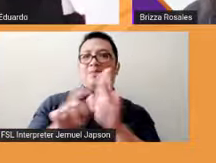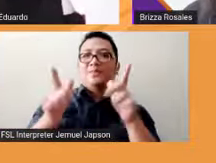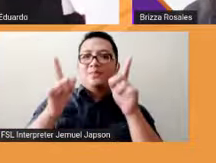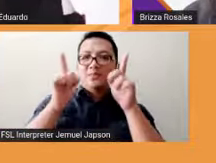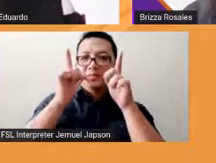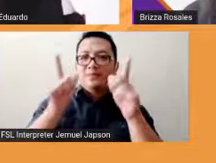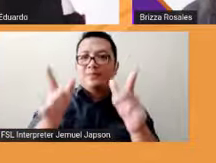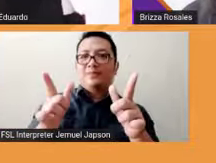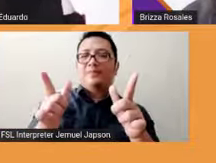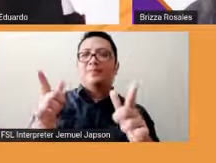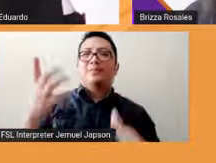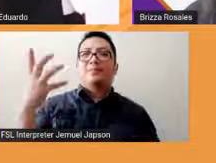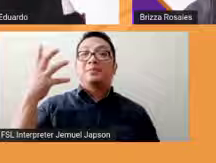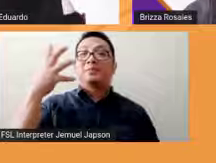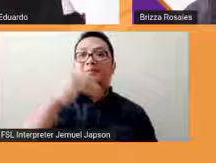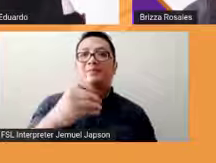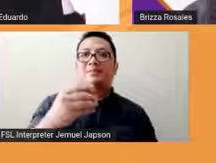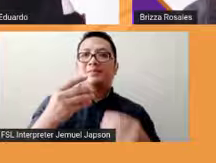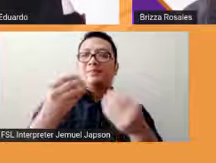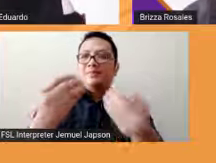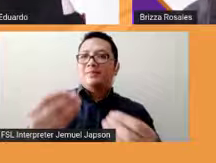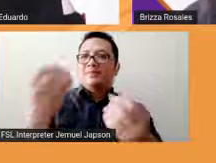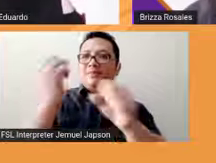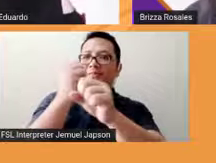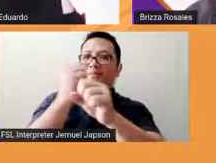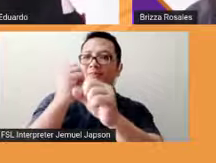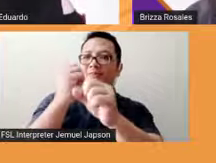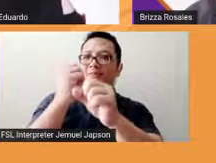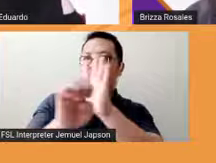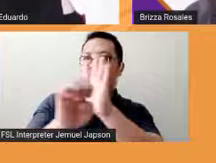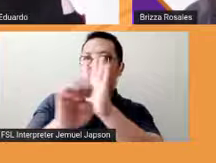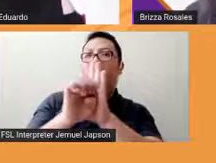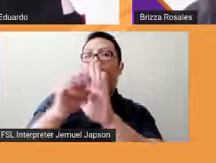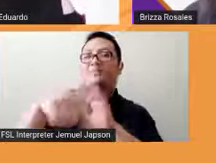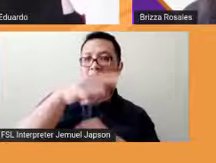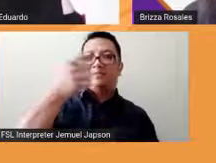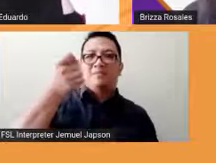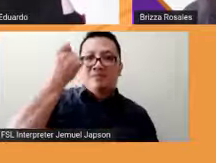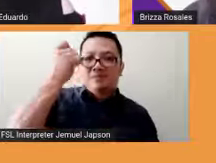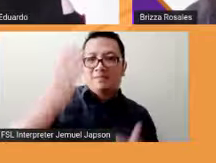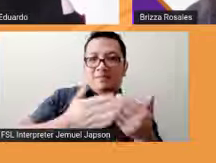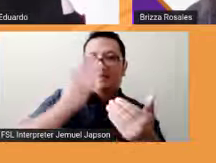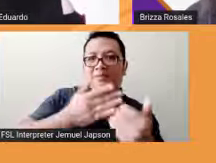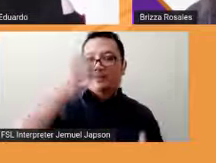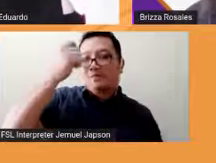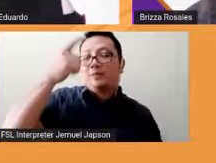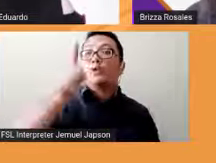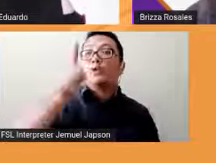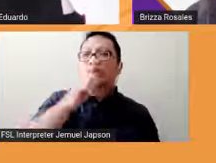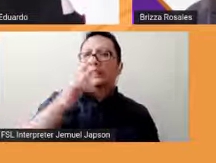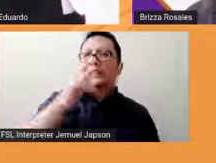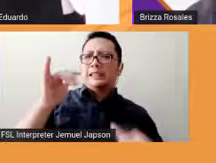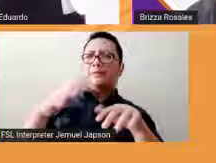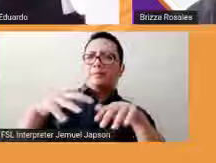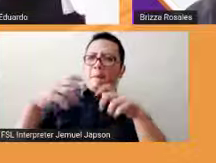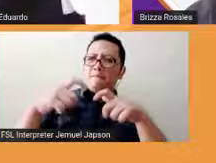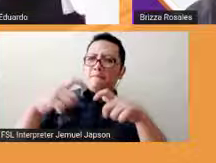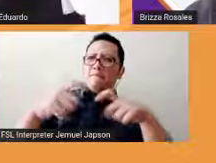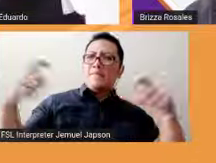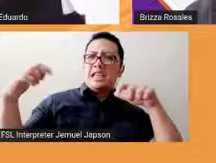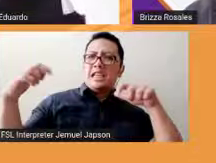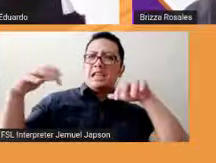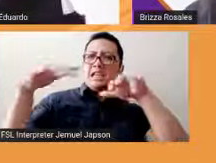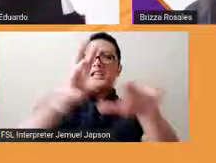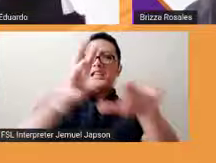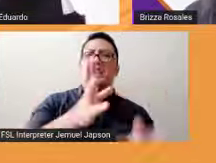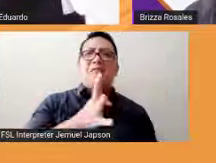magandang analogy yun at panawagan sa ating mga votante na isang malaking piging din yung pupuntahan nila sa araw ng eleksyon